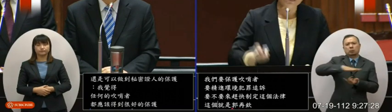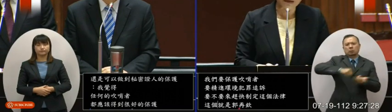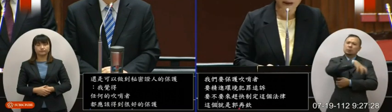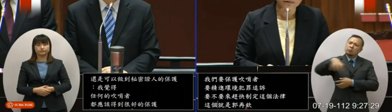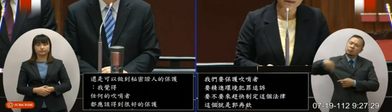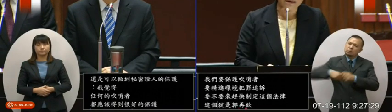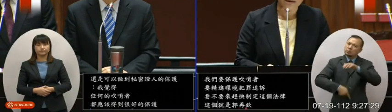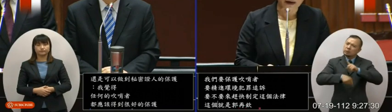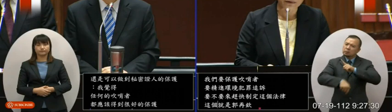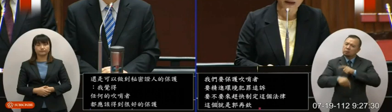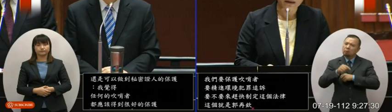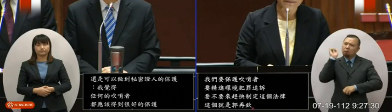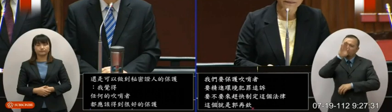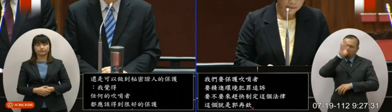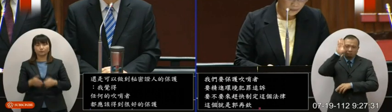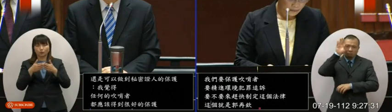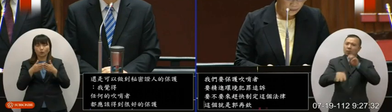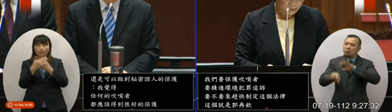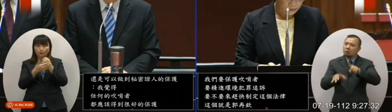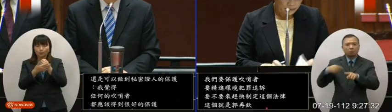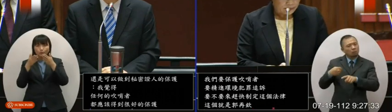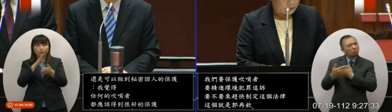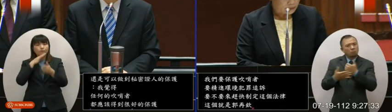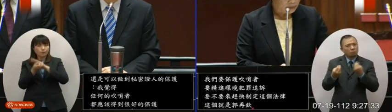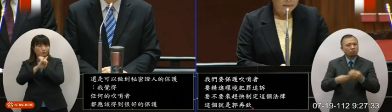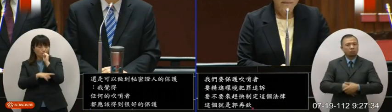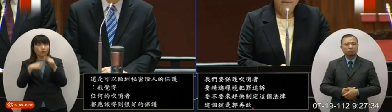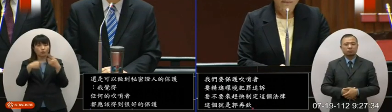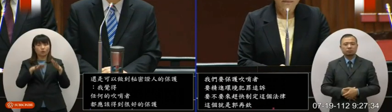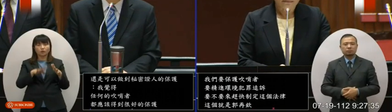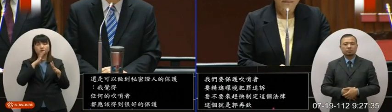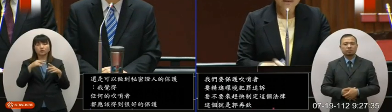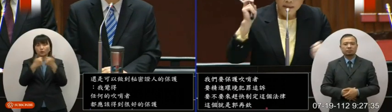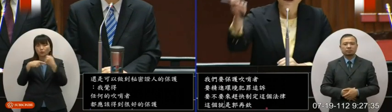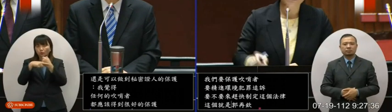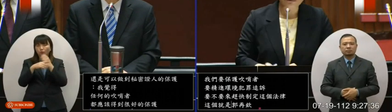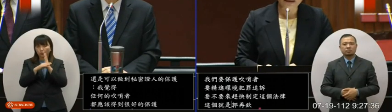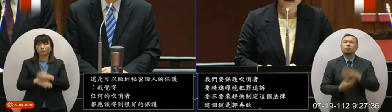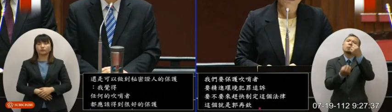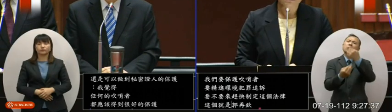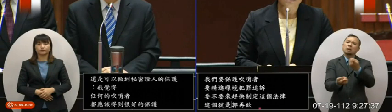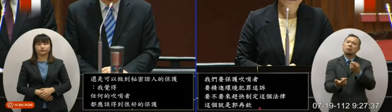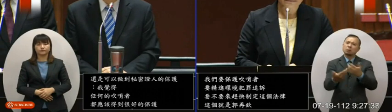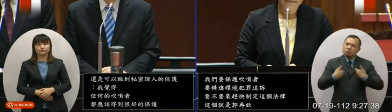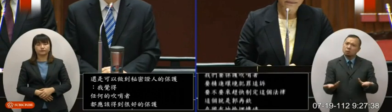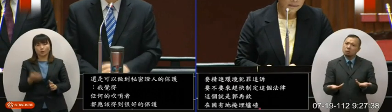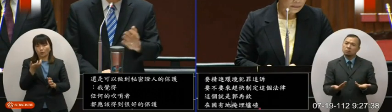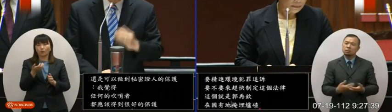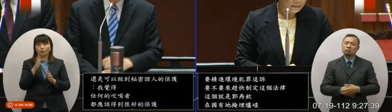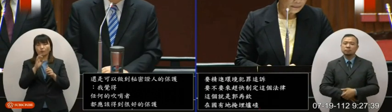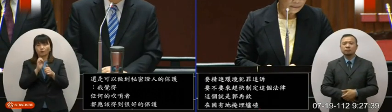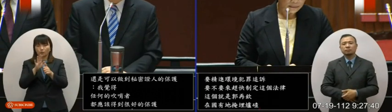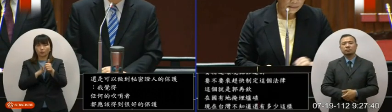道我们不需要一个保护吹哨者的法律吗我们需要有保护吹哨者的法律这就是为什么我们在演绎的过程什么时候提出来呢我刚